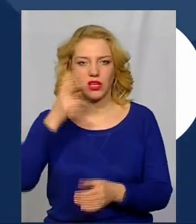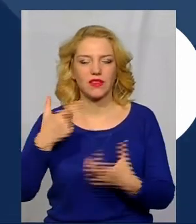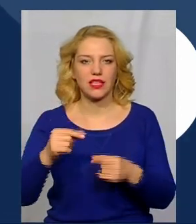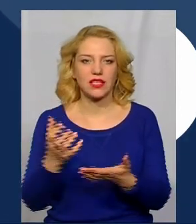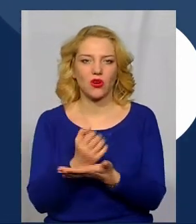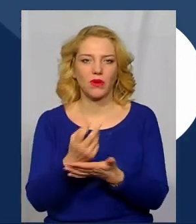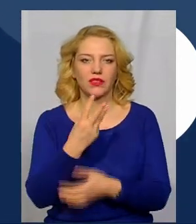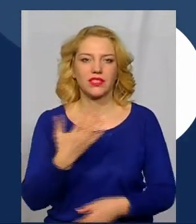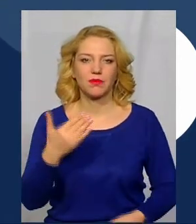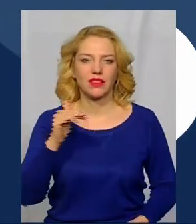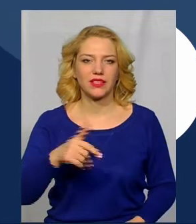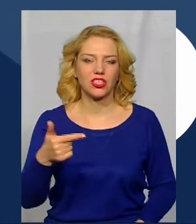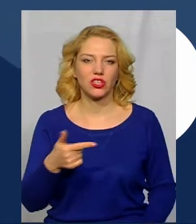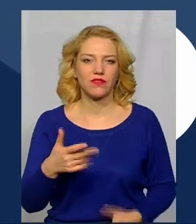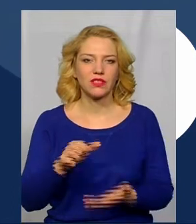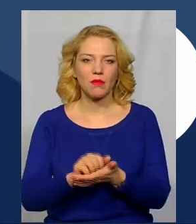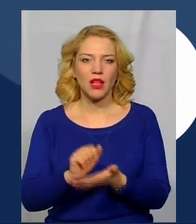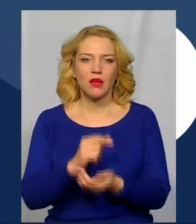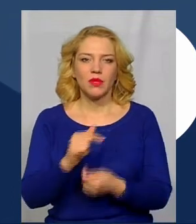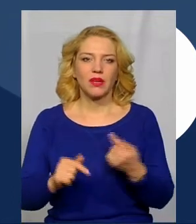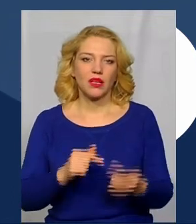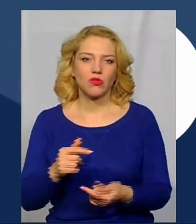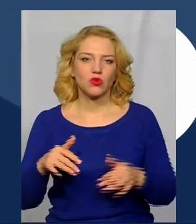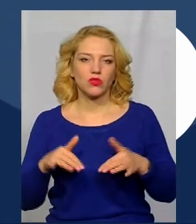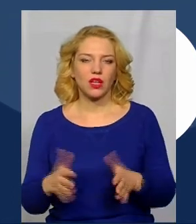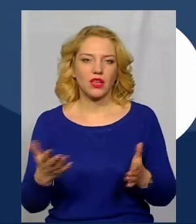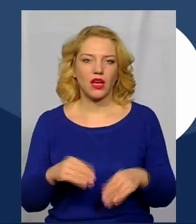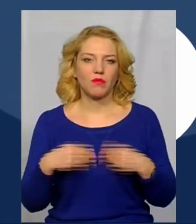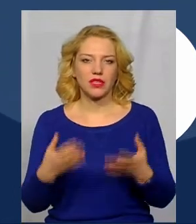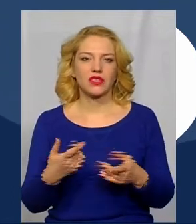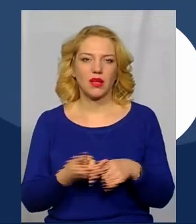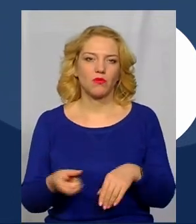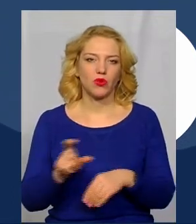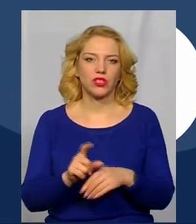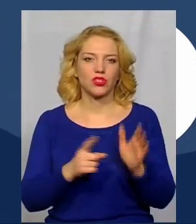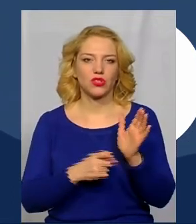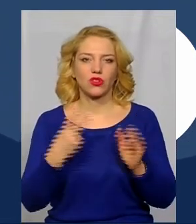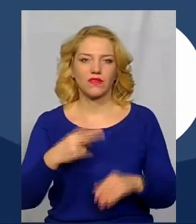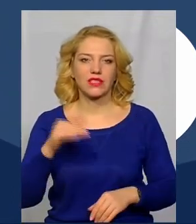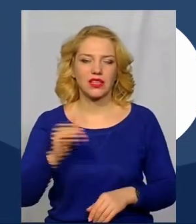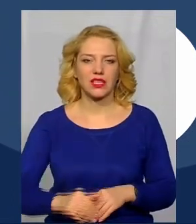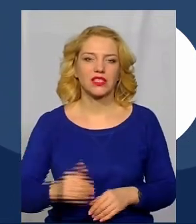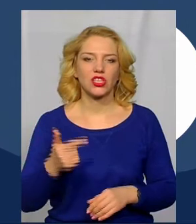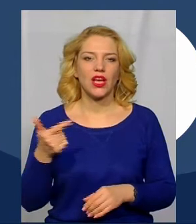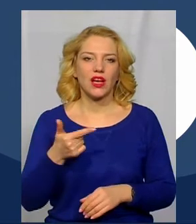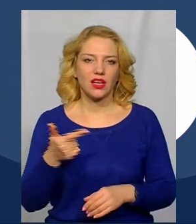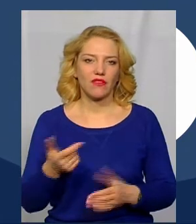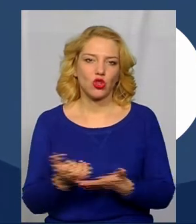35 тисяч гривень та займалася підприємницькою діяльністю, яка принесла їй понад 620 тисяч гривень доходу.